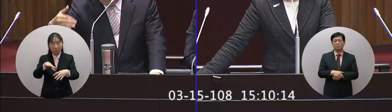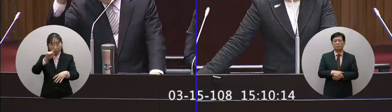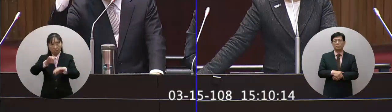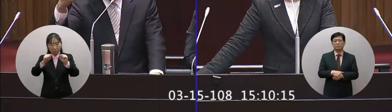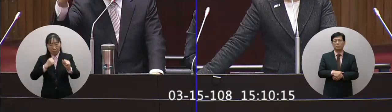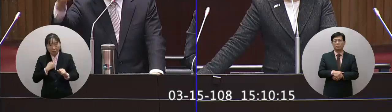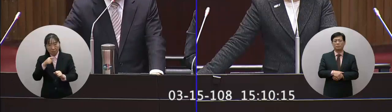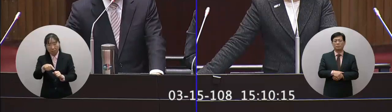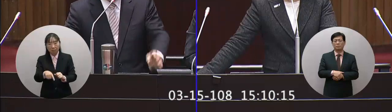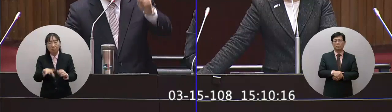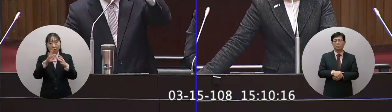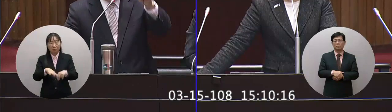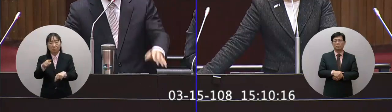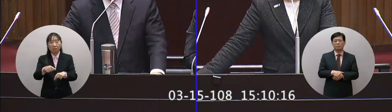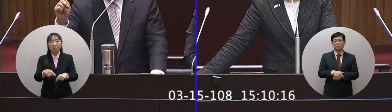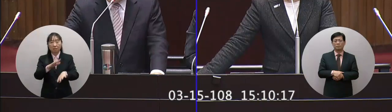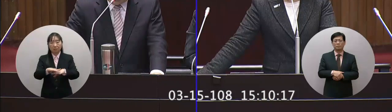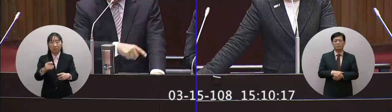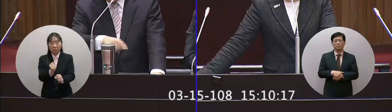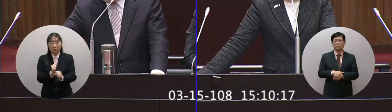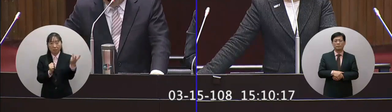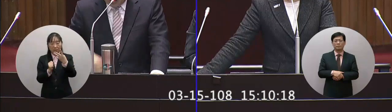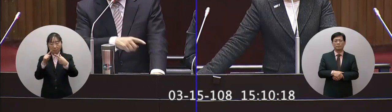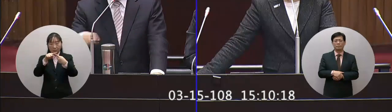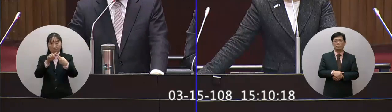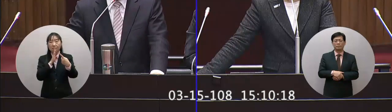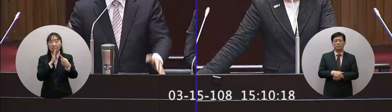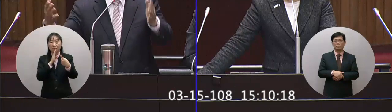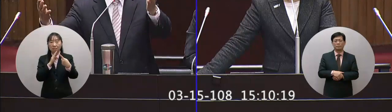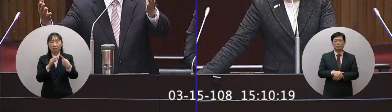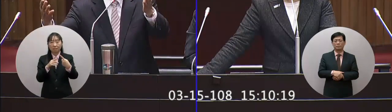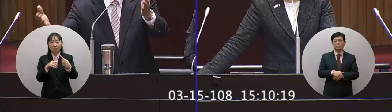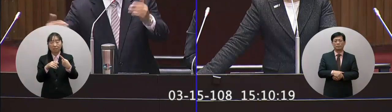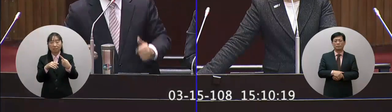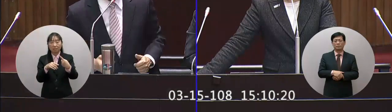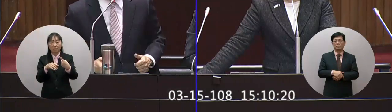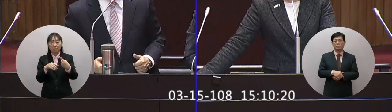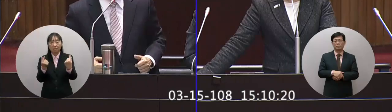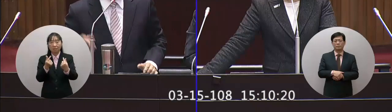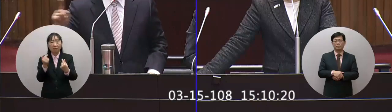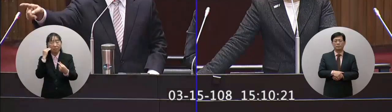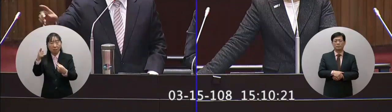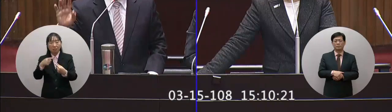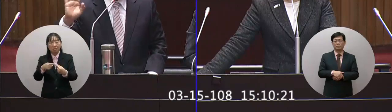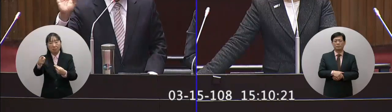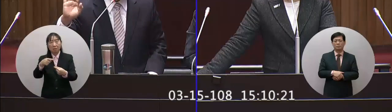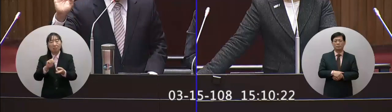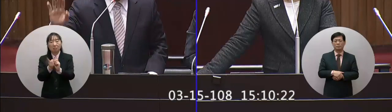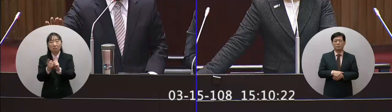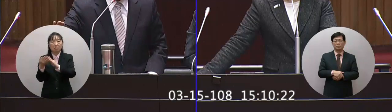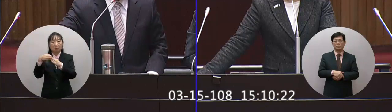決的方案三個態度第一就是所有他如果是惡性逃避的那